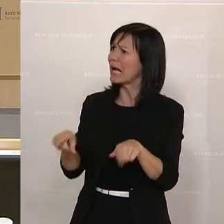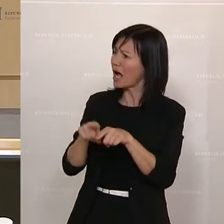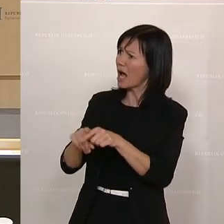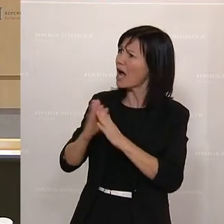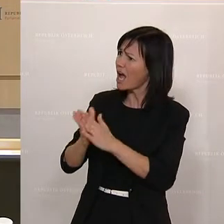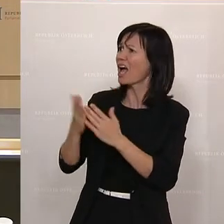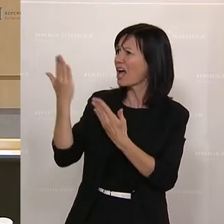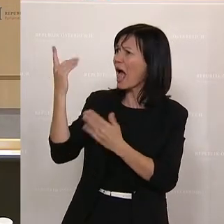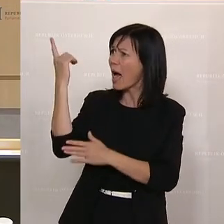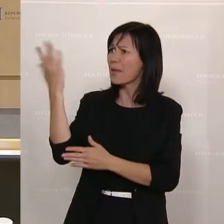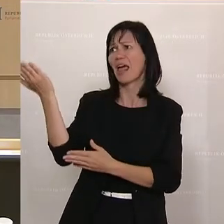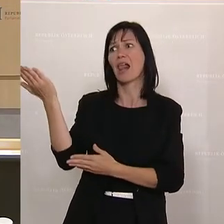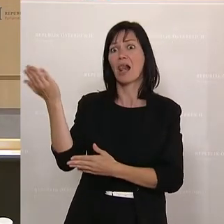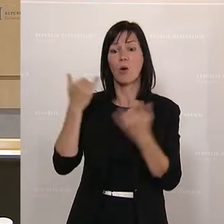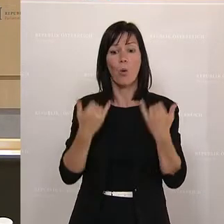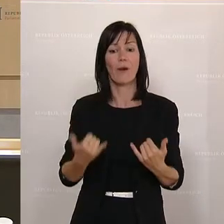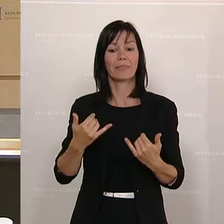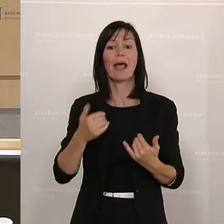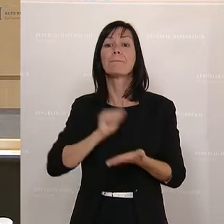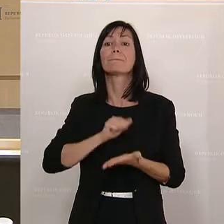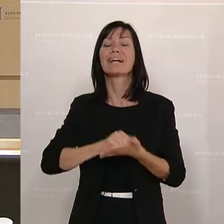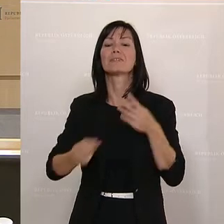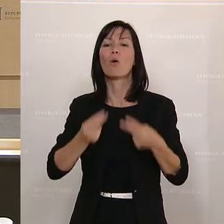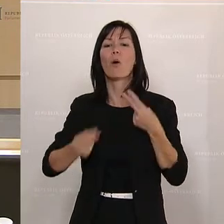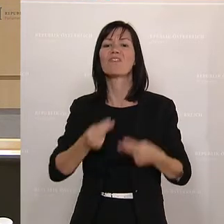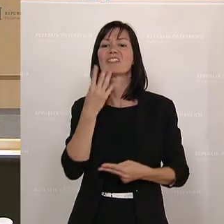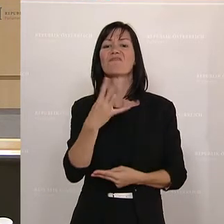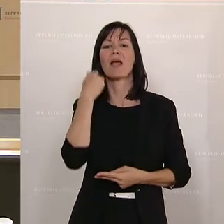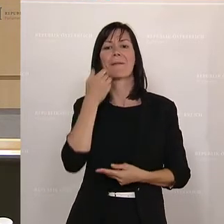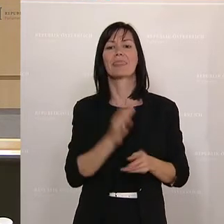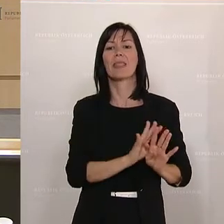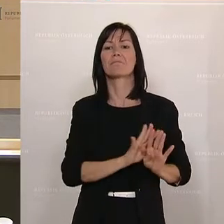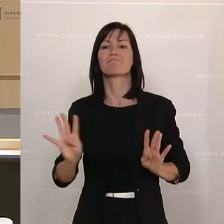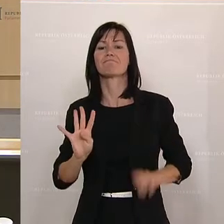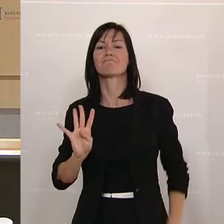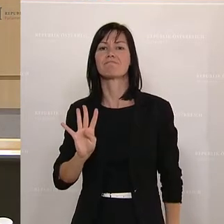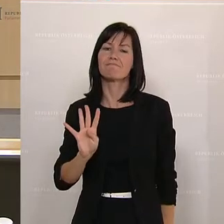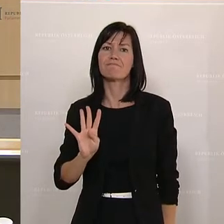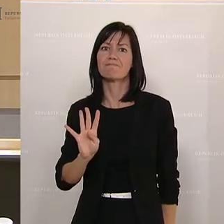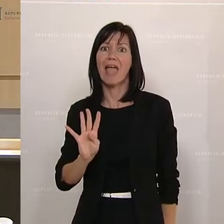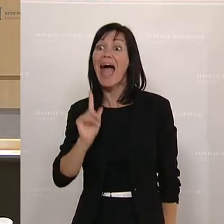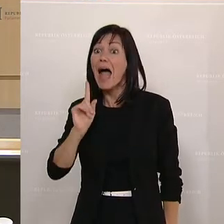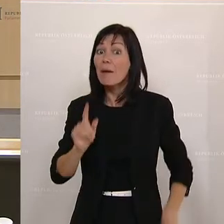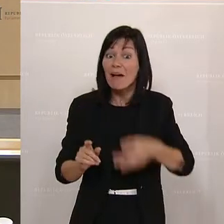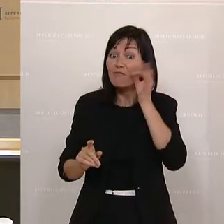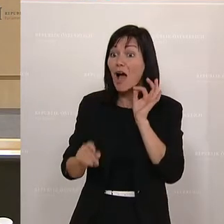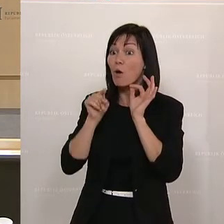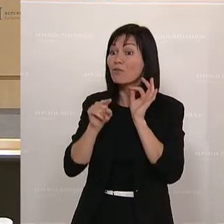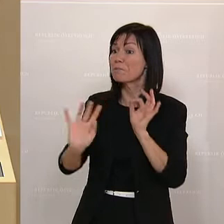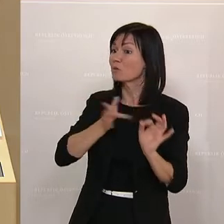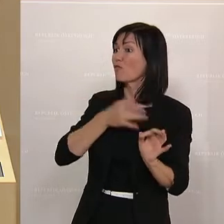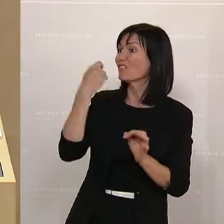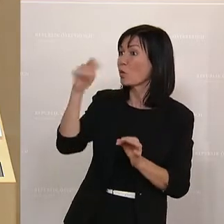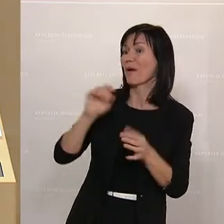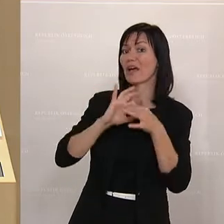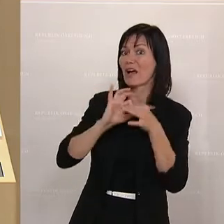Pressekonferenz sind wieder vier Männer vorne gestanden. Gerade die Frauen sind aber von der Teuerung massiv betroffen. Und